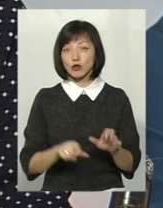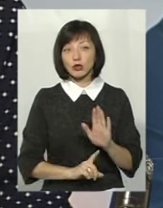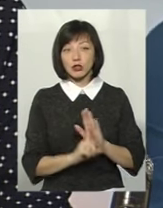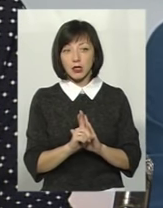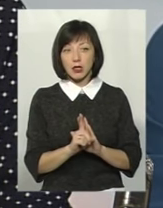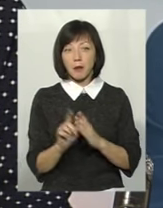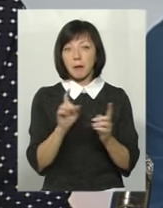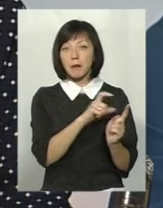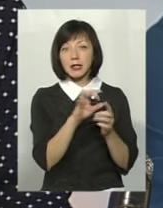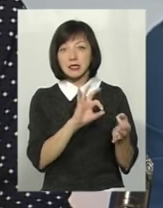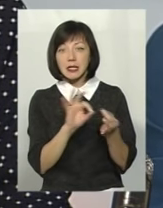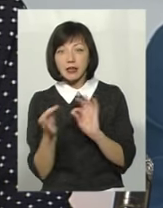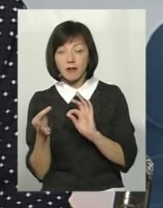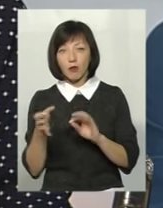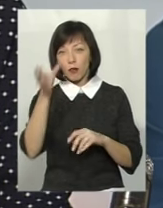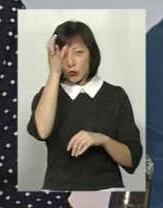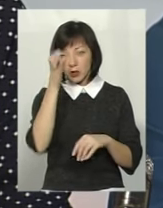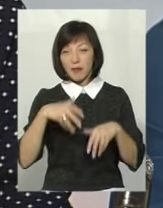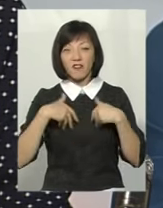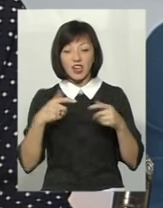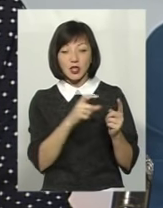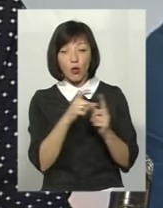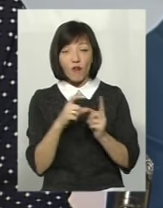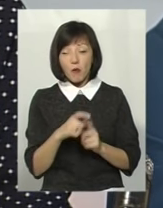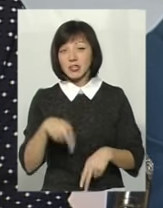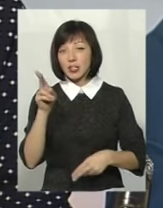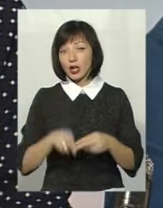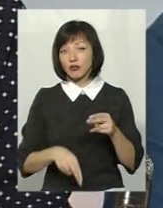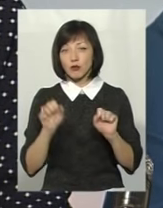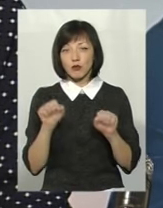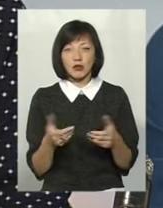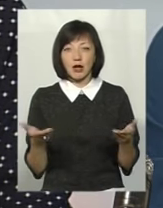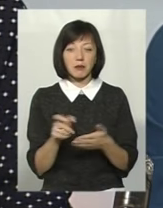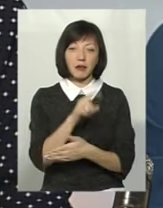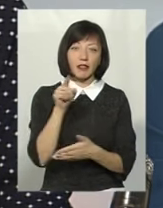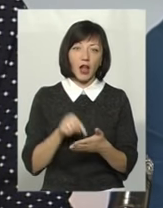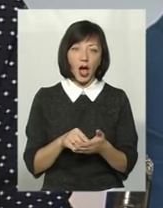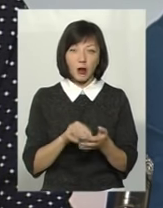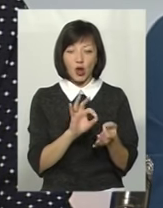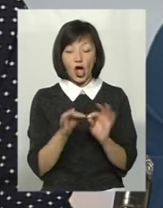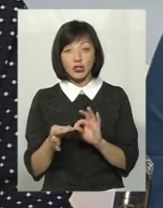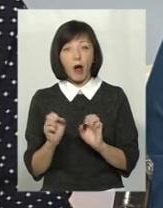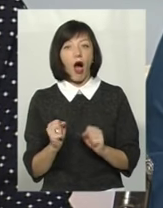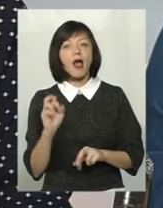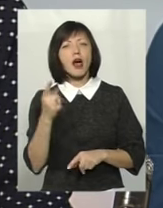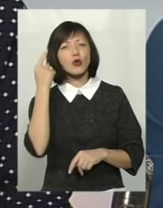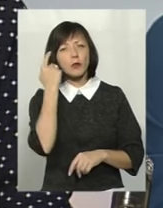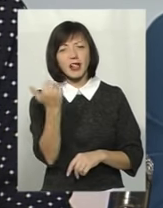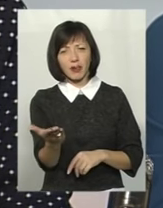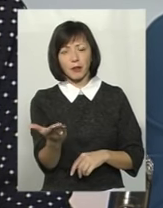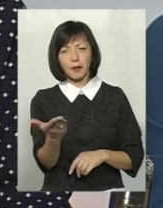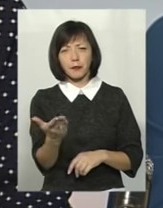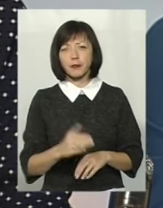прислів'ям, прикуску і мудрим висловом, і закінчуватися якимось питанням, реченням. А як думаєте ви?